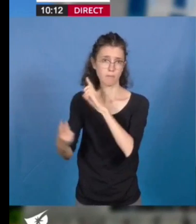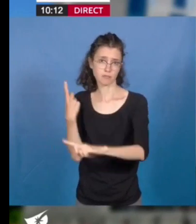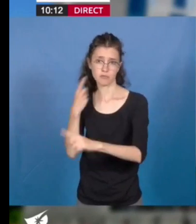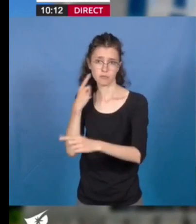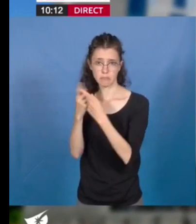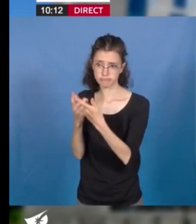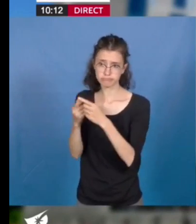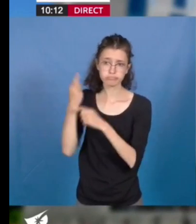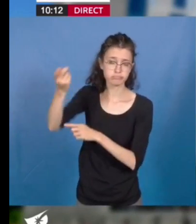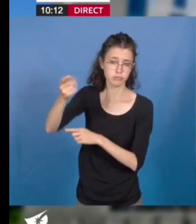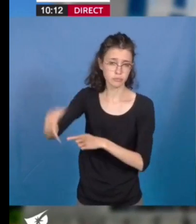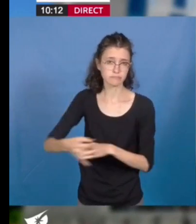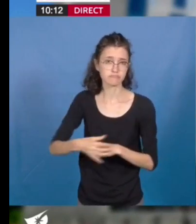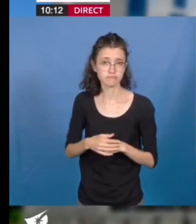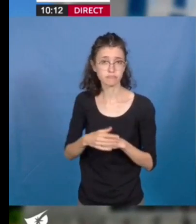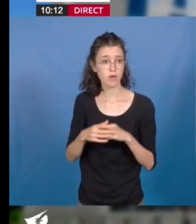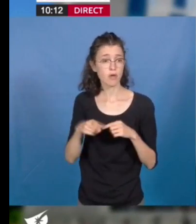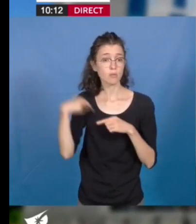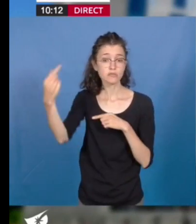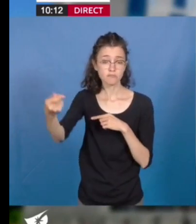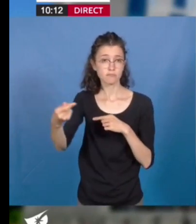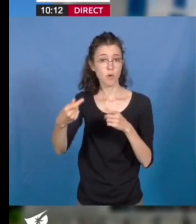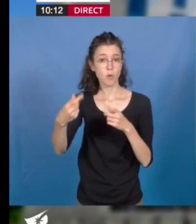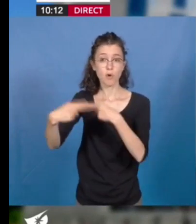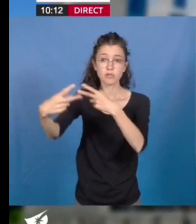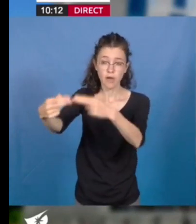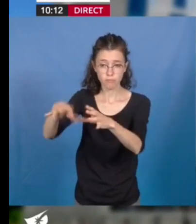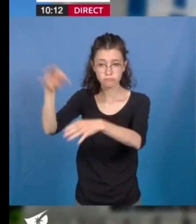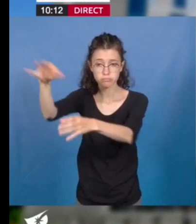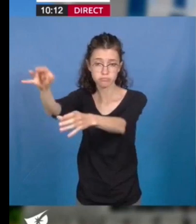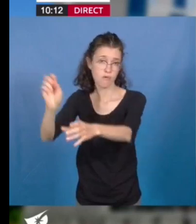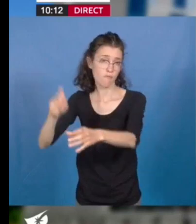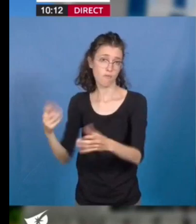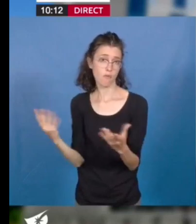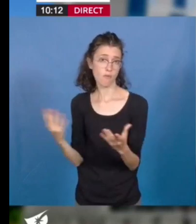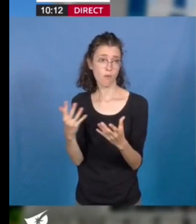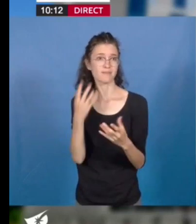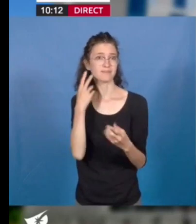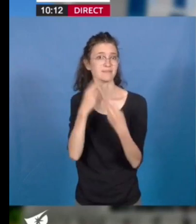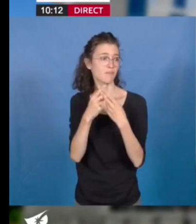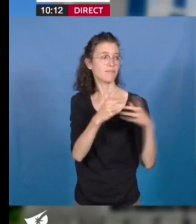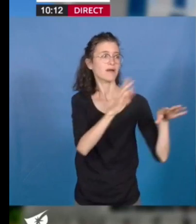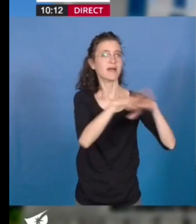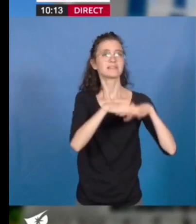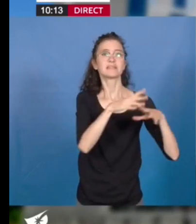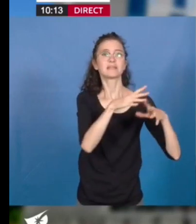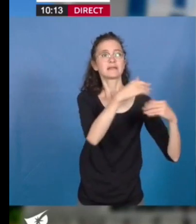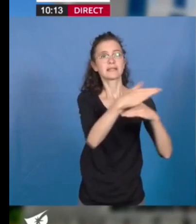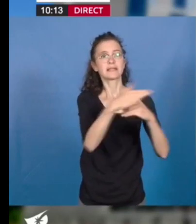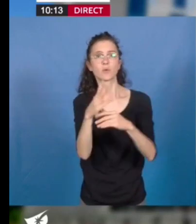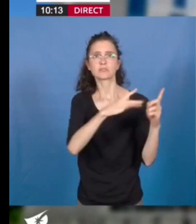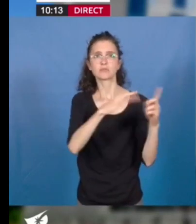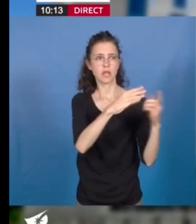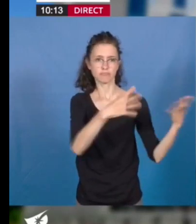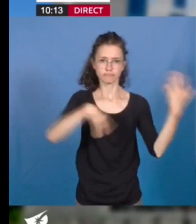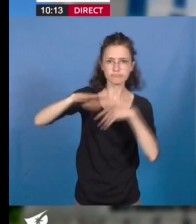au prochain mandat comme au suivant, devront veiller au phénomène de gentrification, que le net embellissement de cette place pourrait